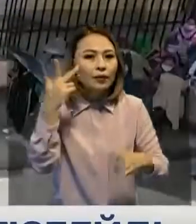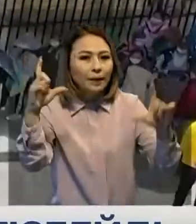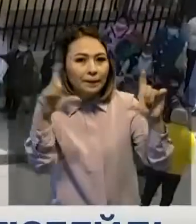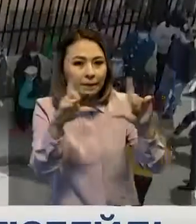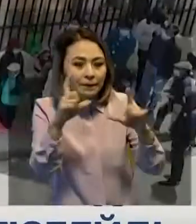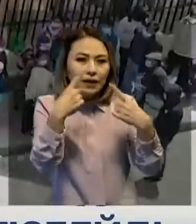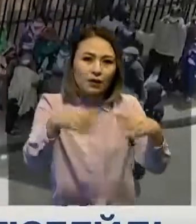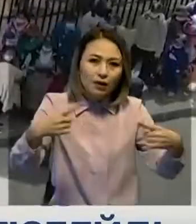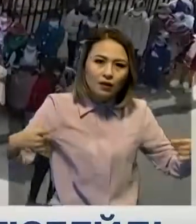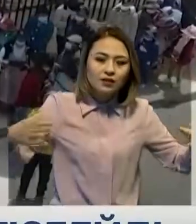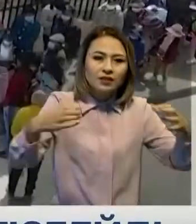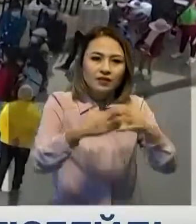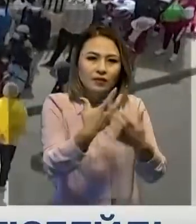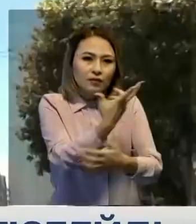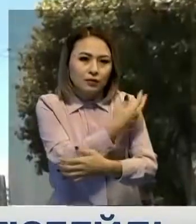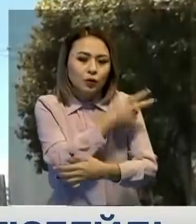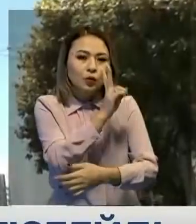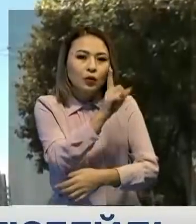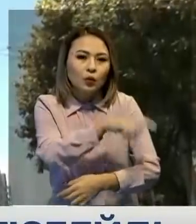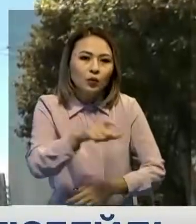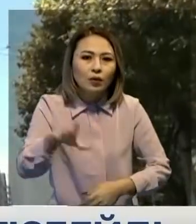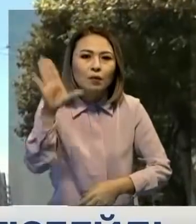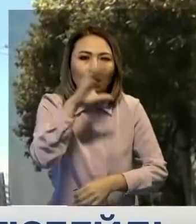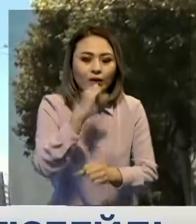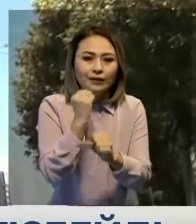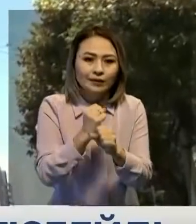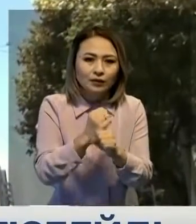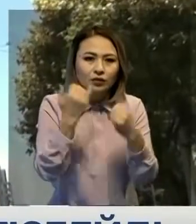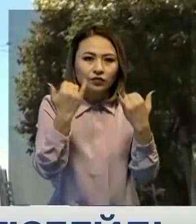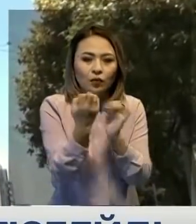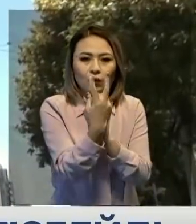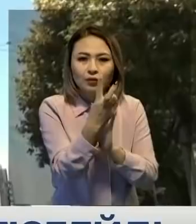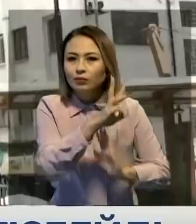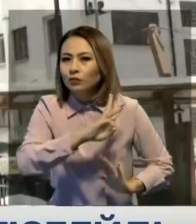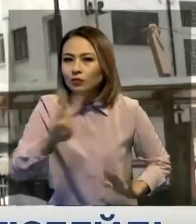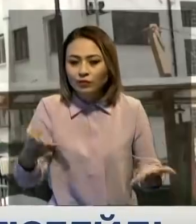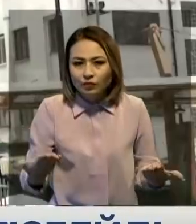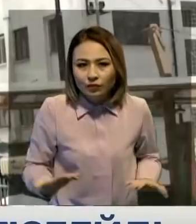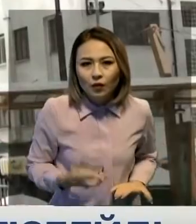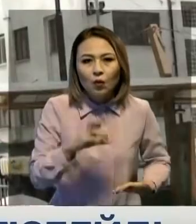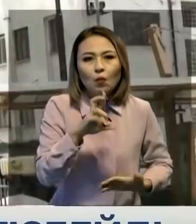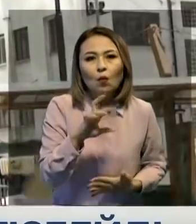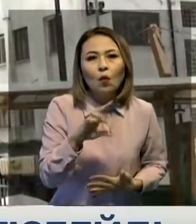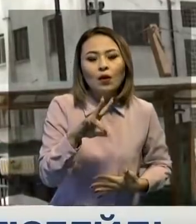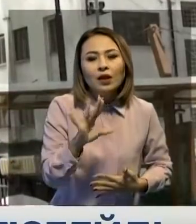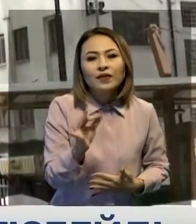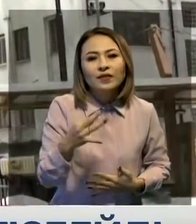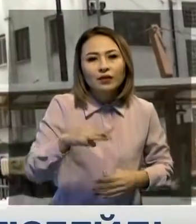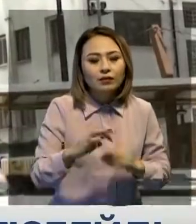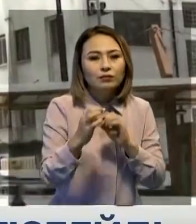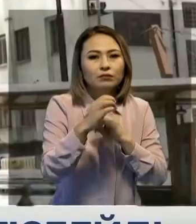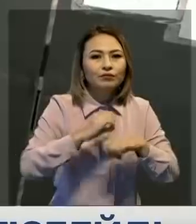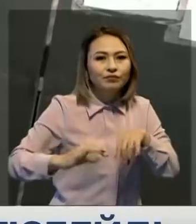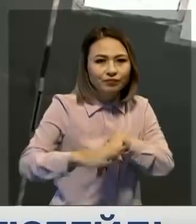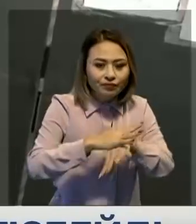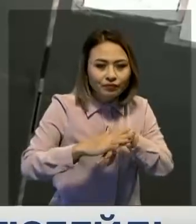мемлекеттік мекемелерге екпей салдырған азаматтарған әкірі алады. Қазір 12 миллионға жуық тұрғыны бар Боливияда қалықтың 50%-і